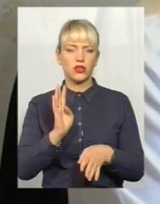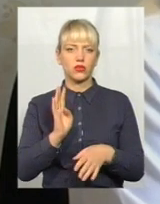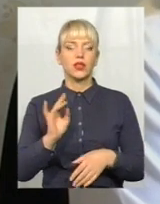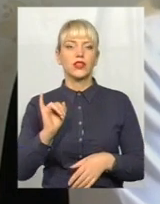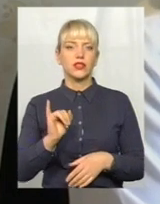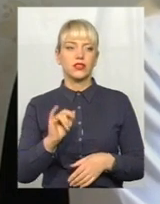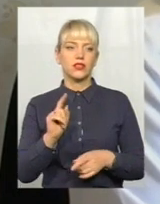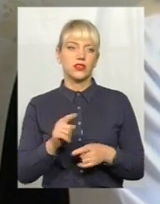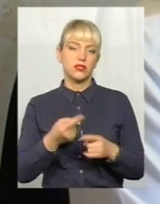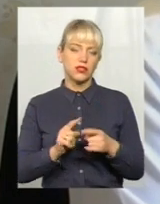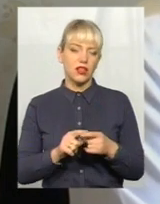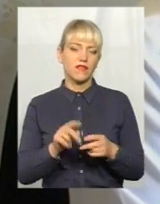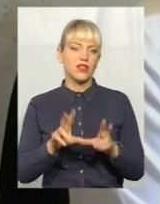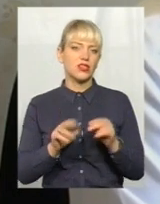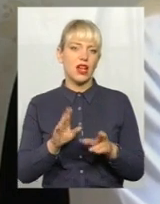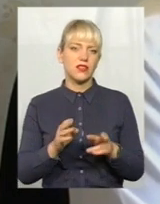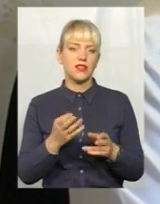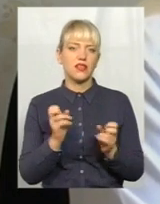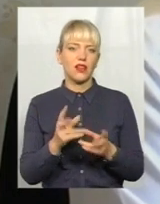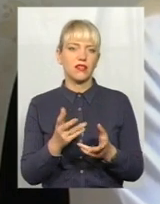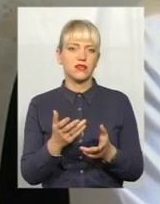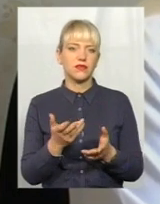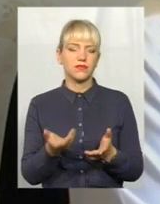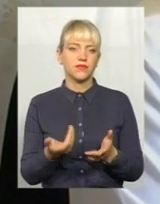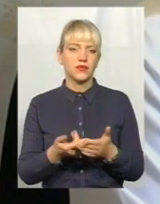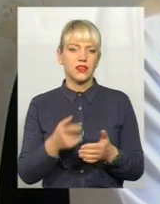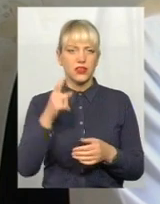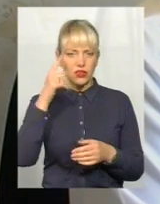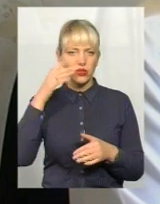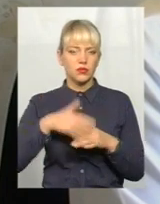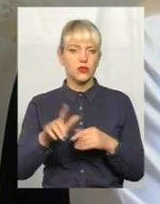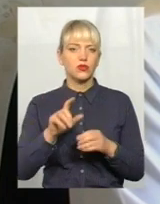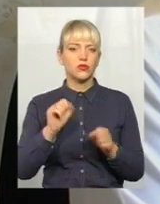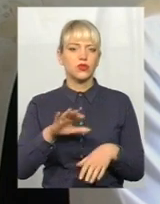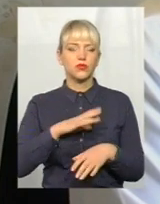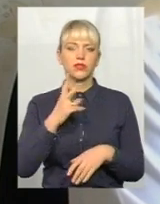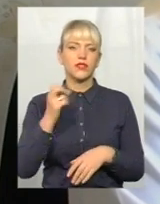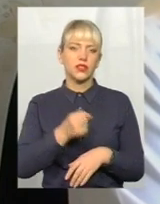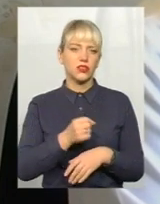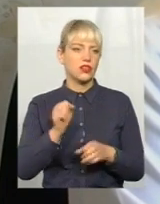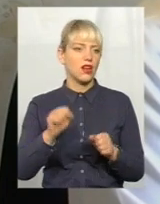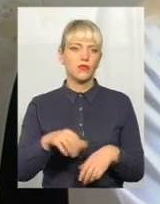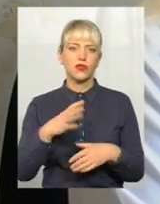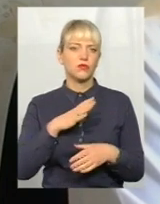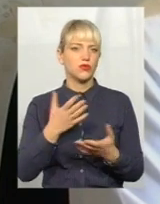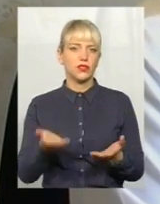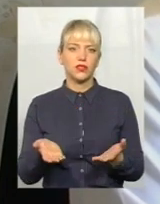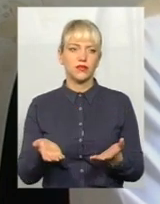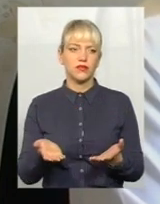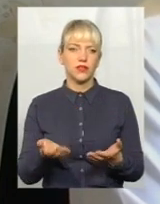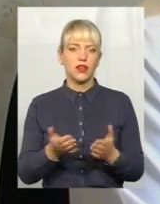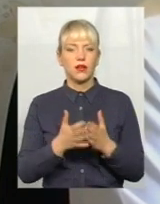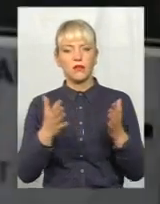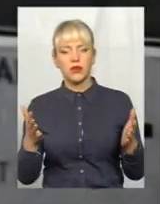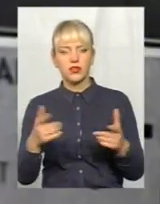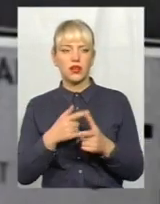Хоча це відносний термін. Ви розумієте, про що йде мова. Може бути дві неділі, а може бути більше